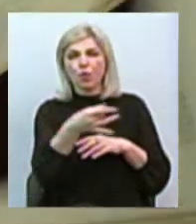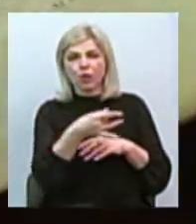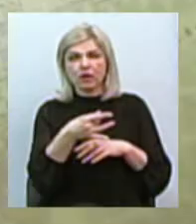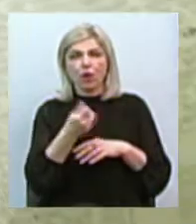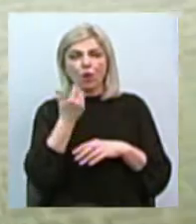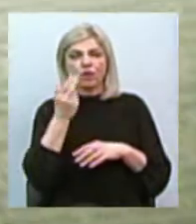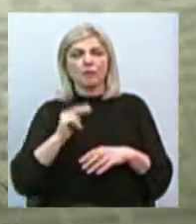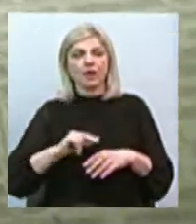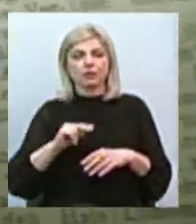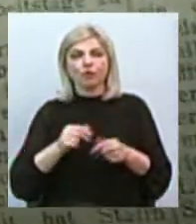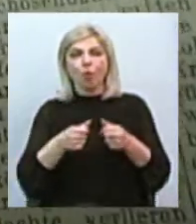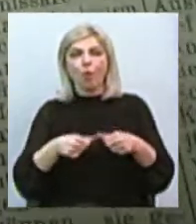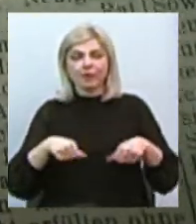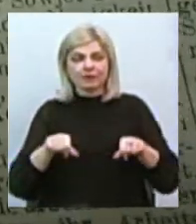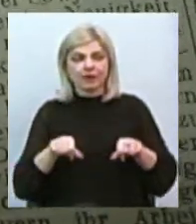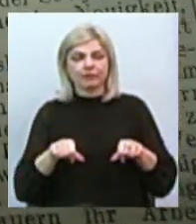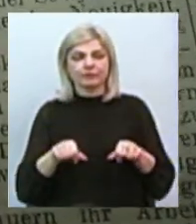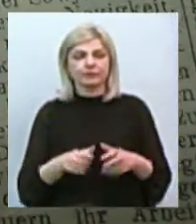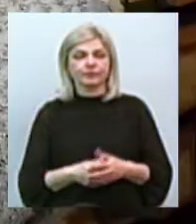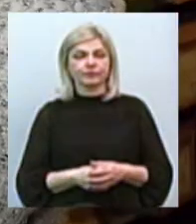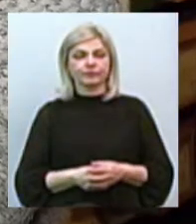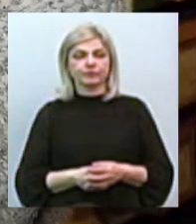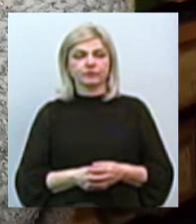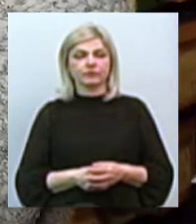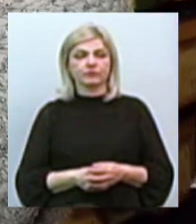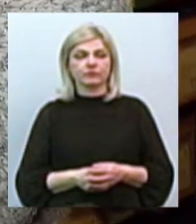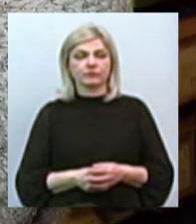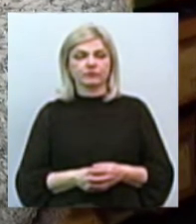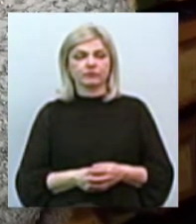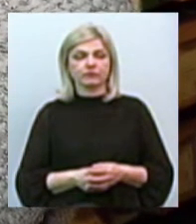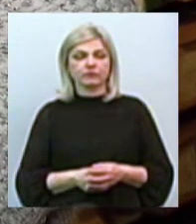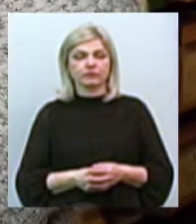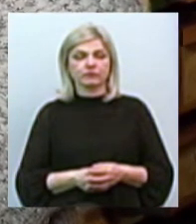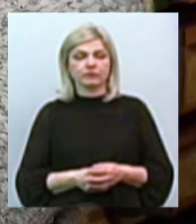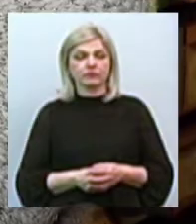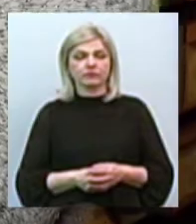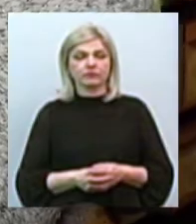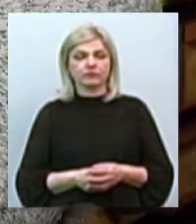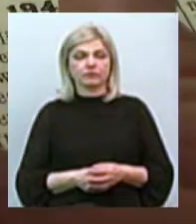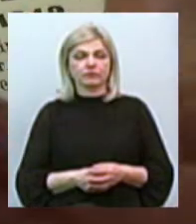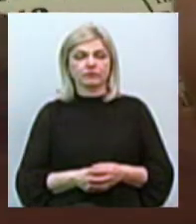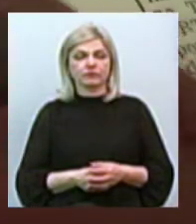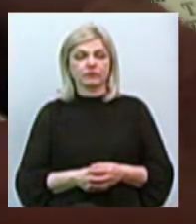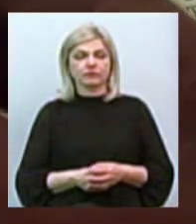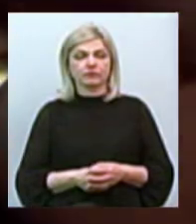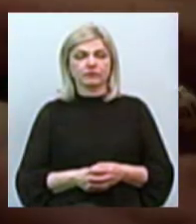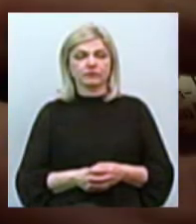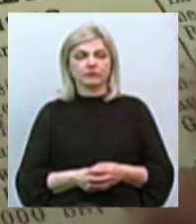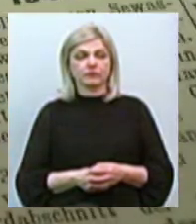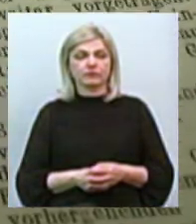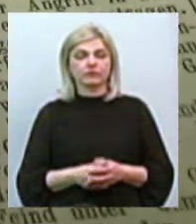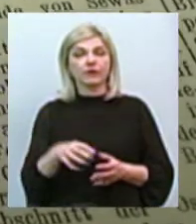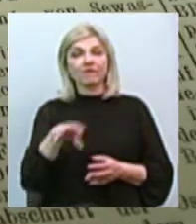працювала комісія, її члени, всі люди, які були